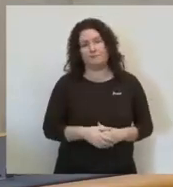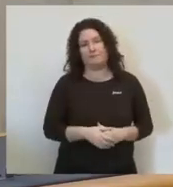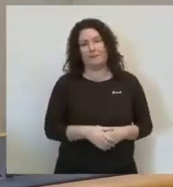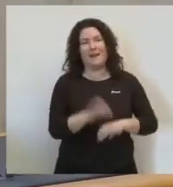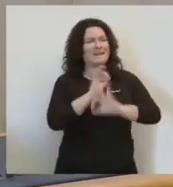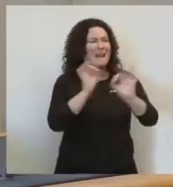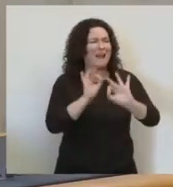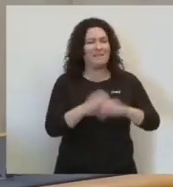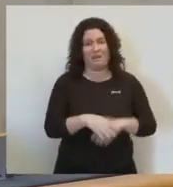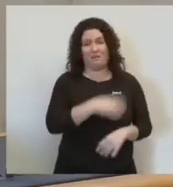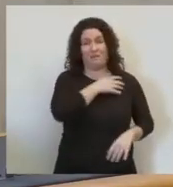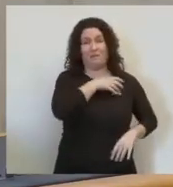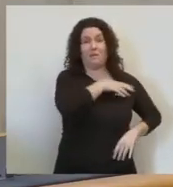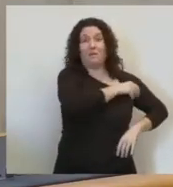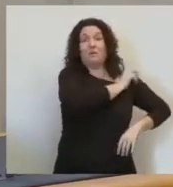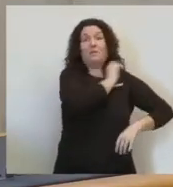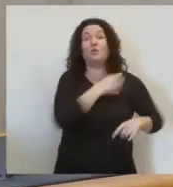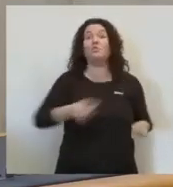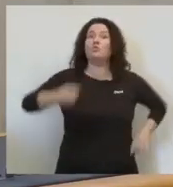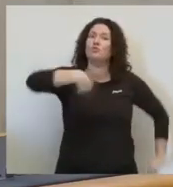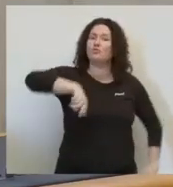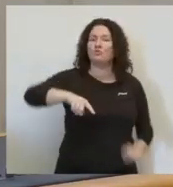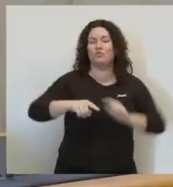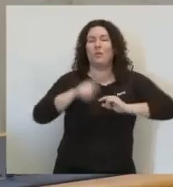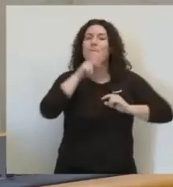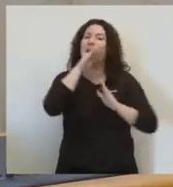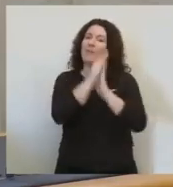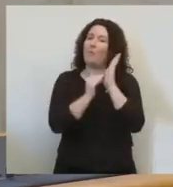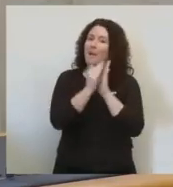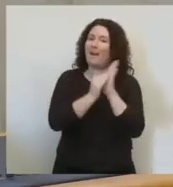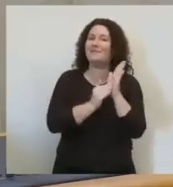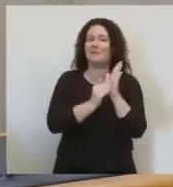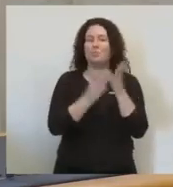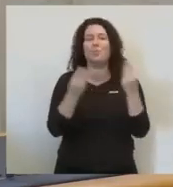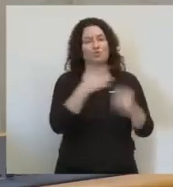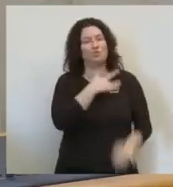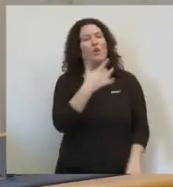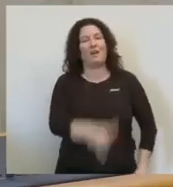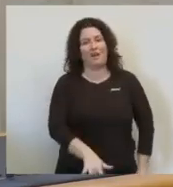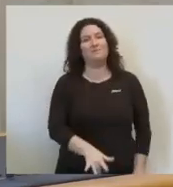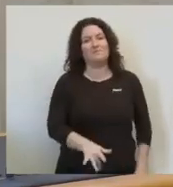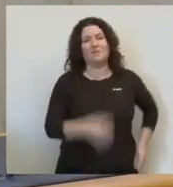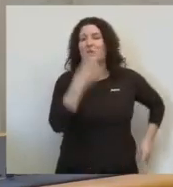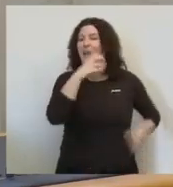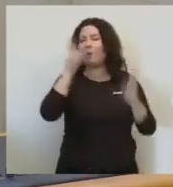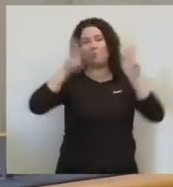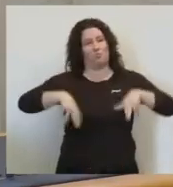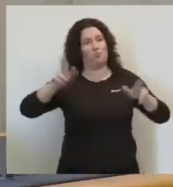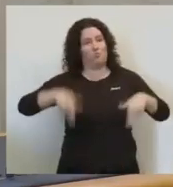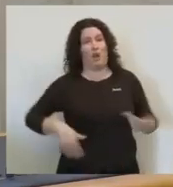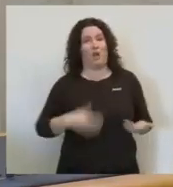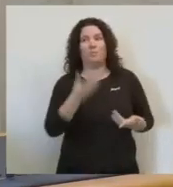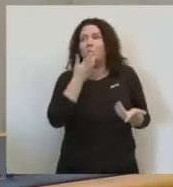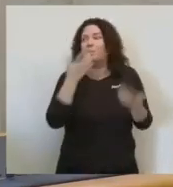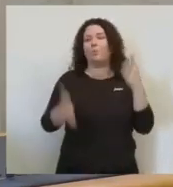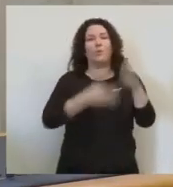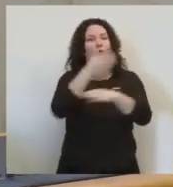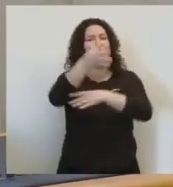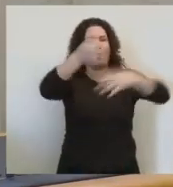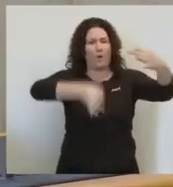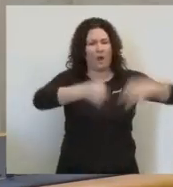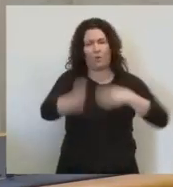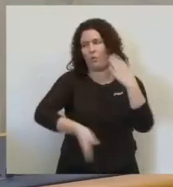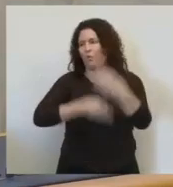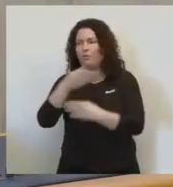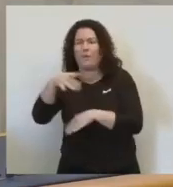clar, els valencià no parlants són massa tolerants i no diem res. Però és que resulta que quan anem al metge, quan anem als jutjats,